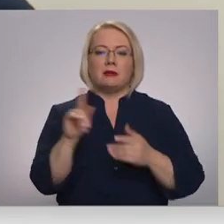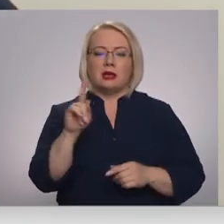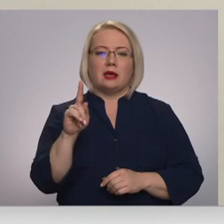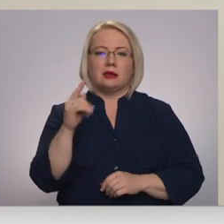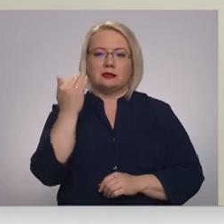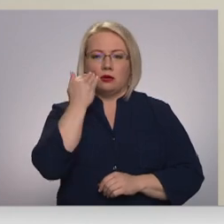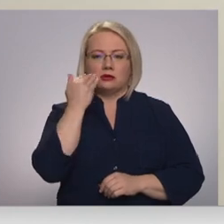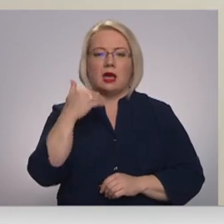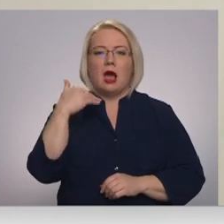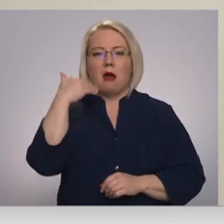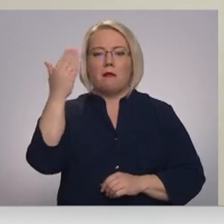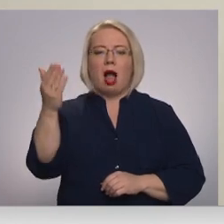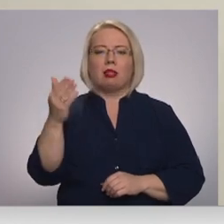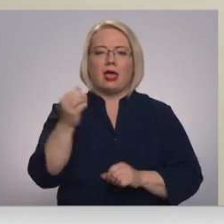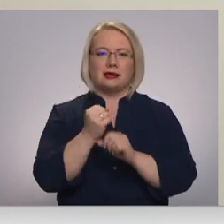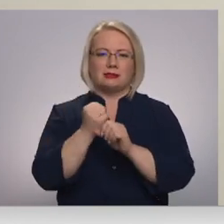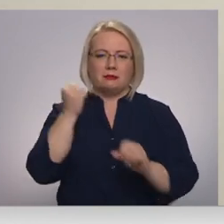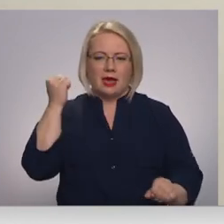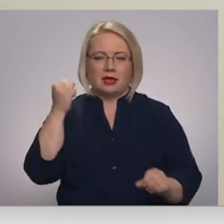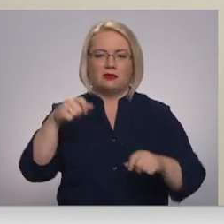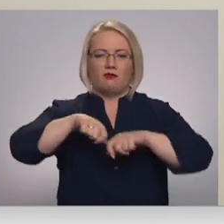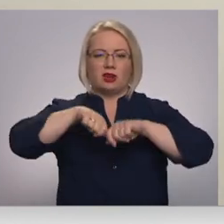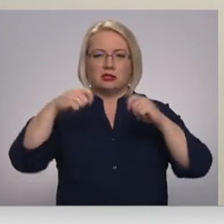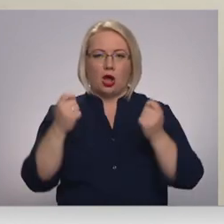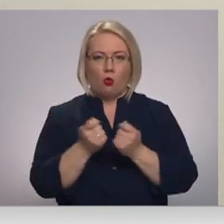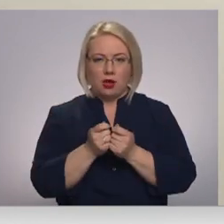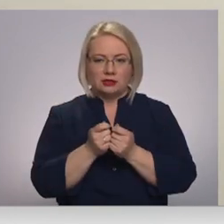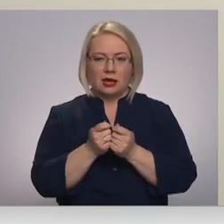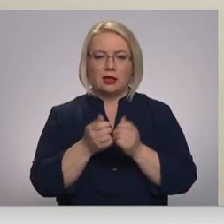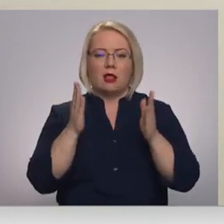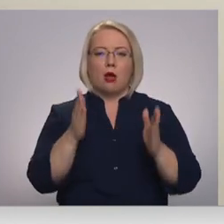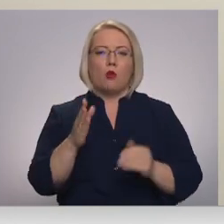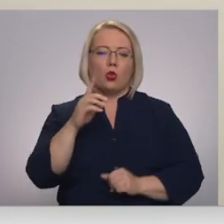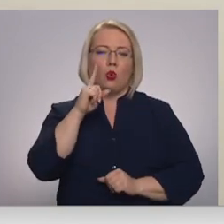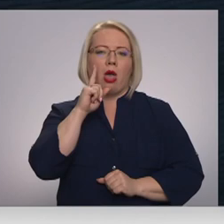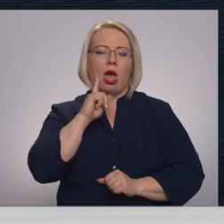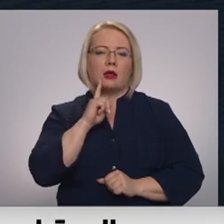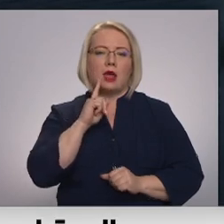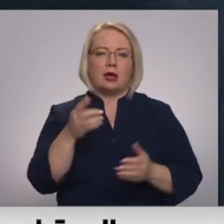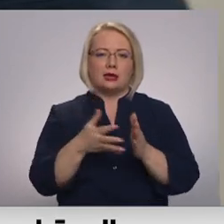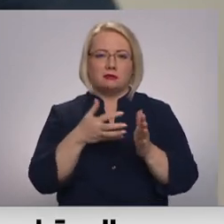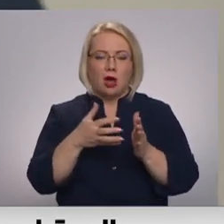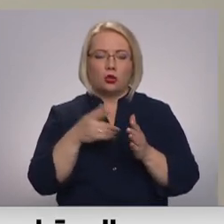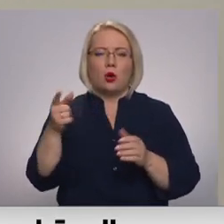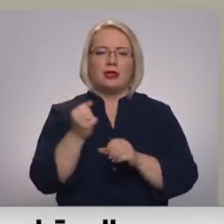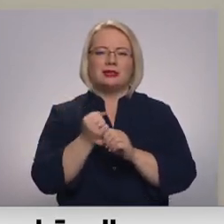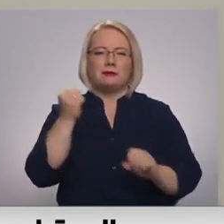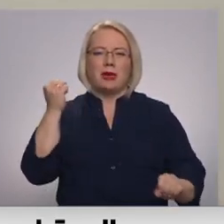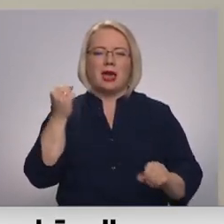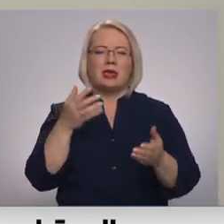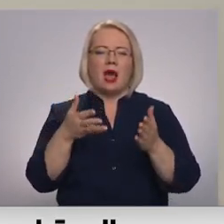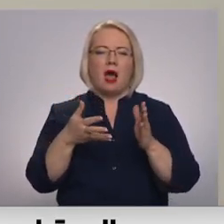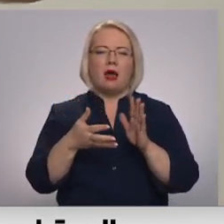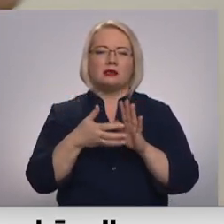baltais spieķis. Viņš ir salokāms, lai būtu ērtāk lietot. Spieķim lietošanas termiņš ir gads.